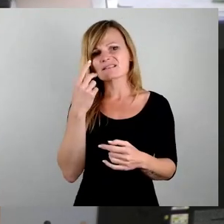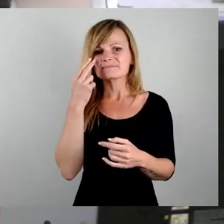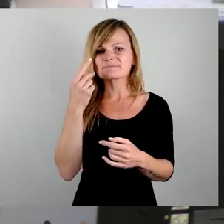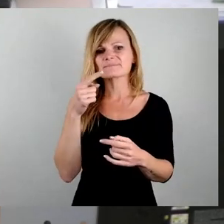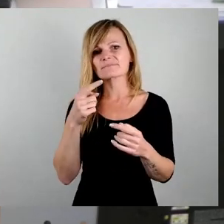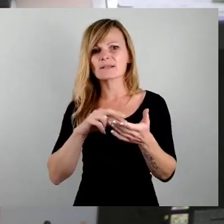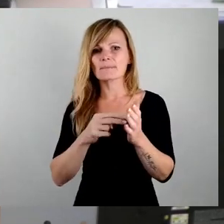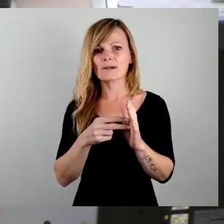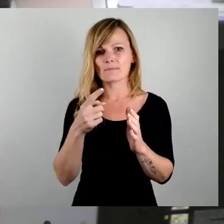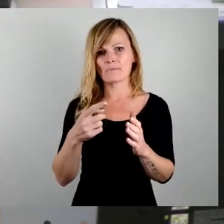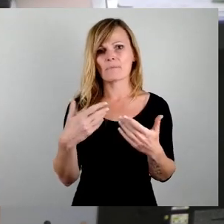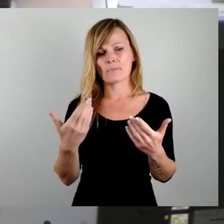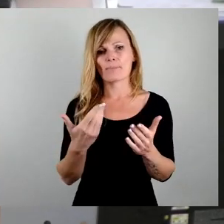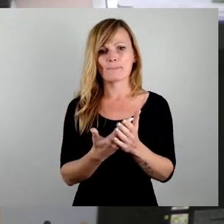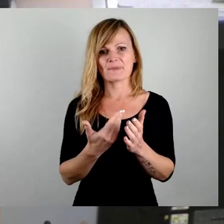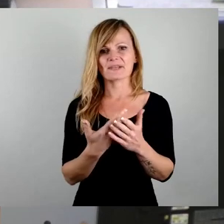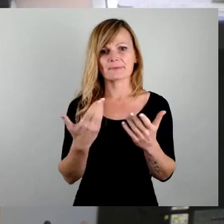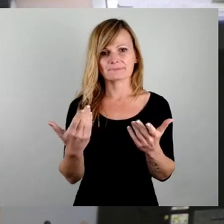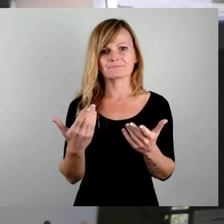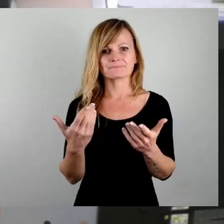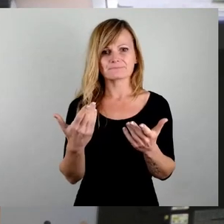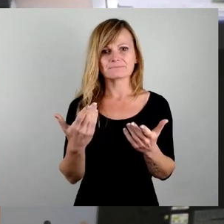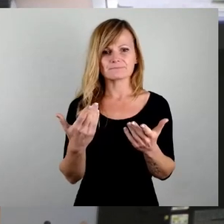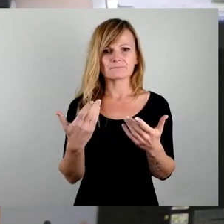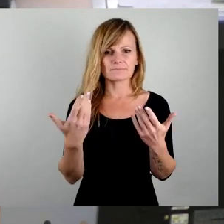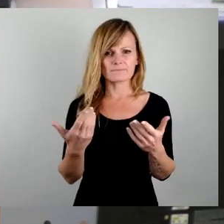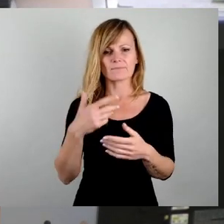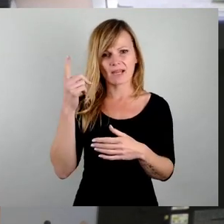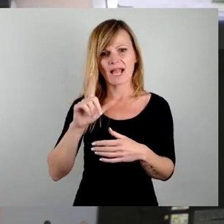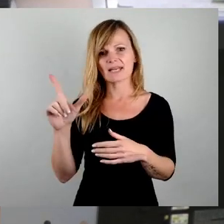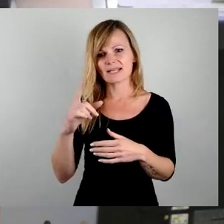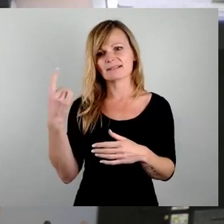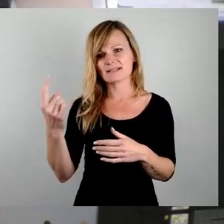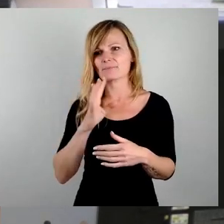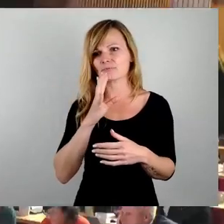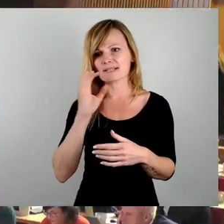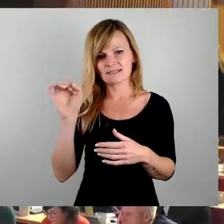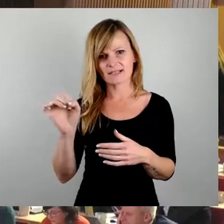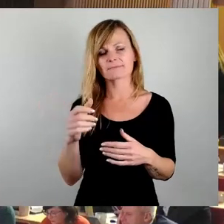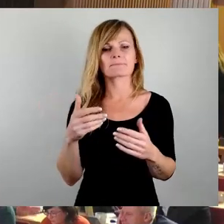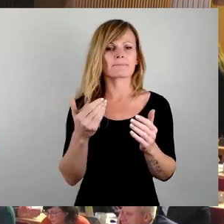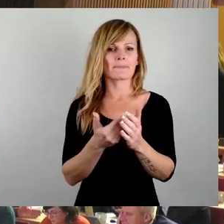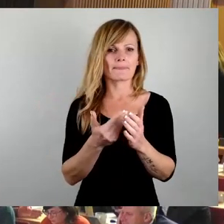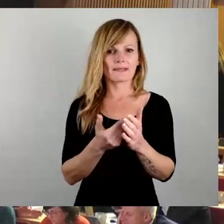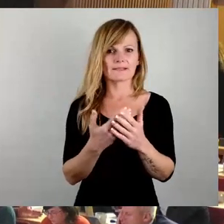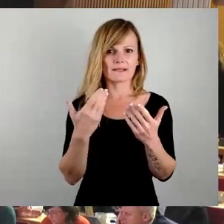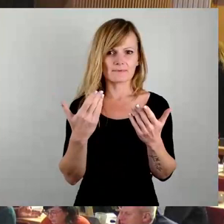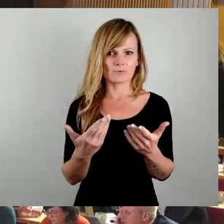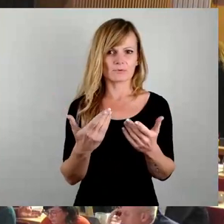das entsprechend, Herr Lichty kann nachher gerne selber sprechen, ist das quasi eine wichtige